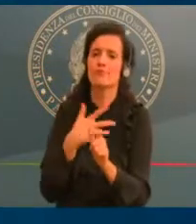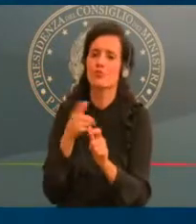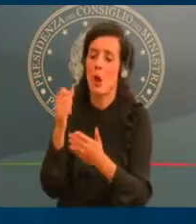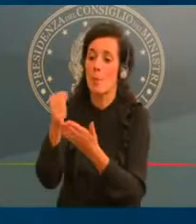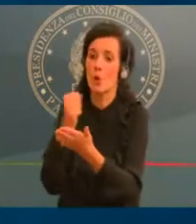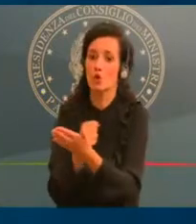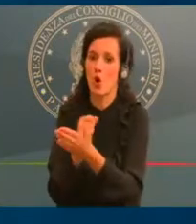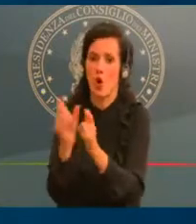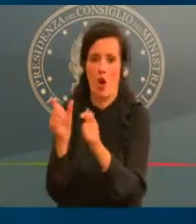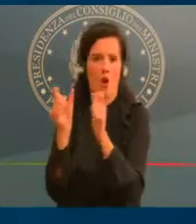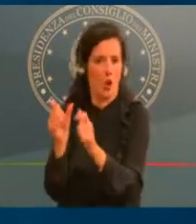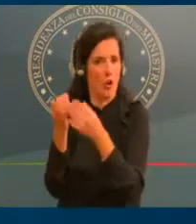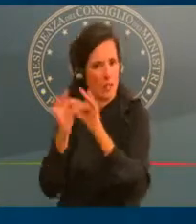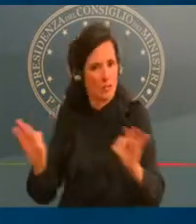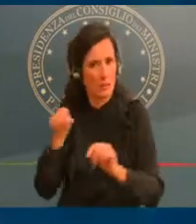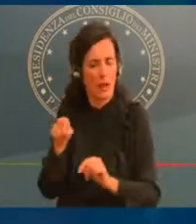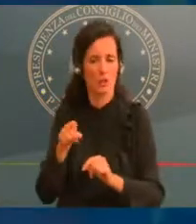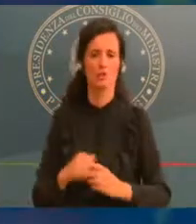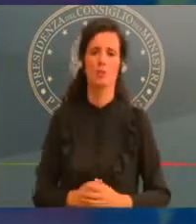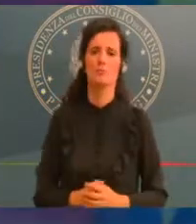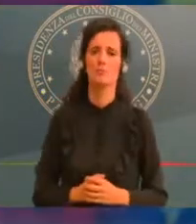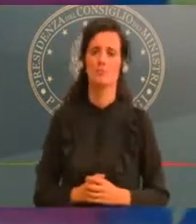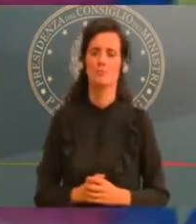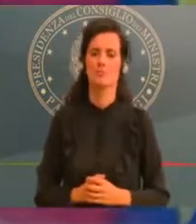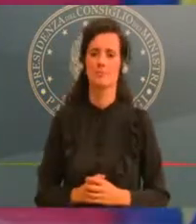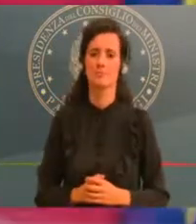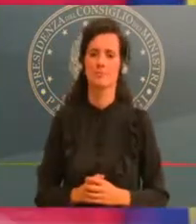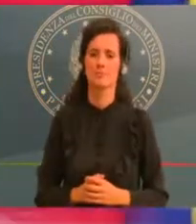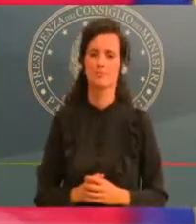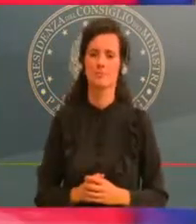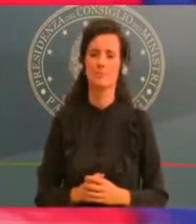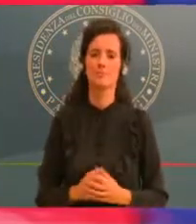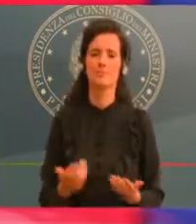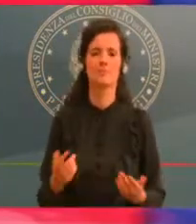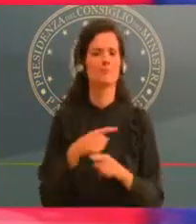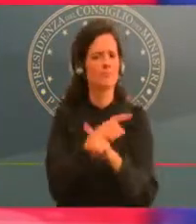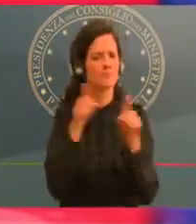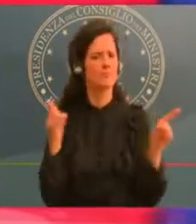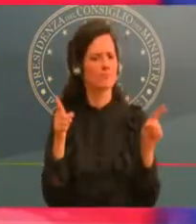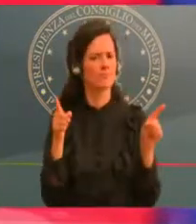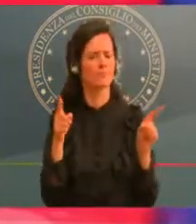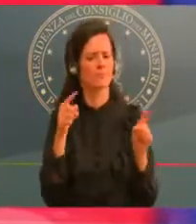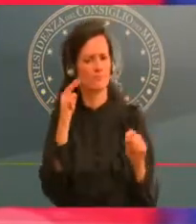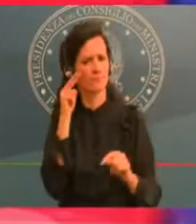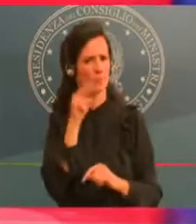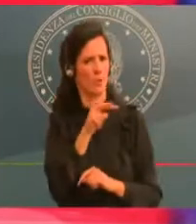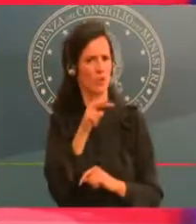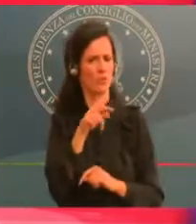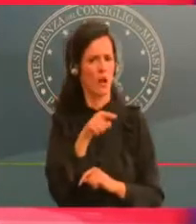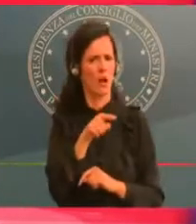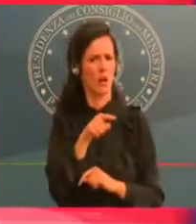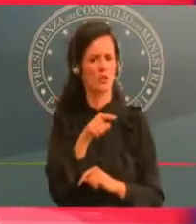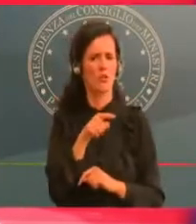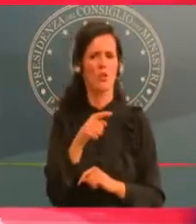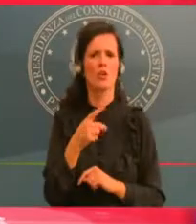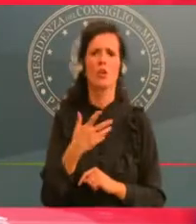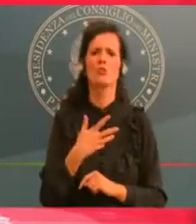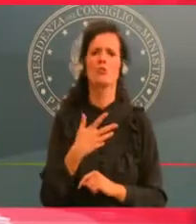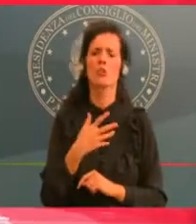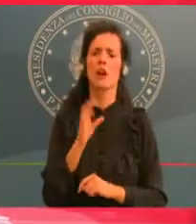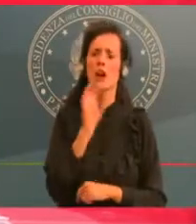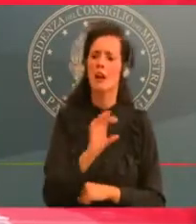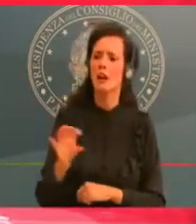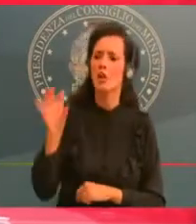regioni ricomprese in aree verdi. La pandemia accorre ovunque, quindi non ci sono regioni e